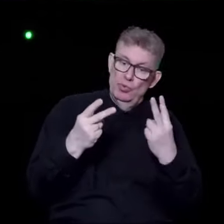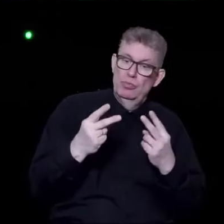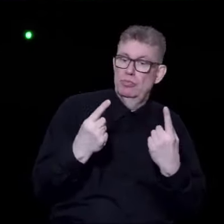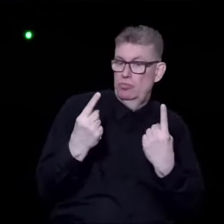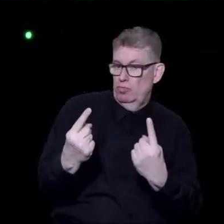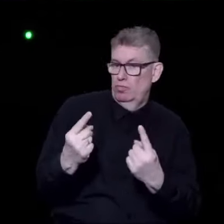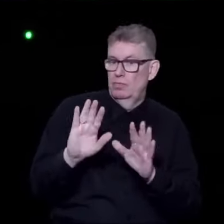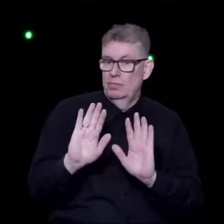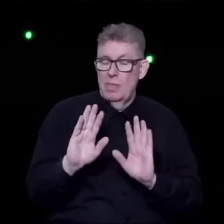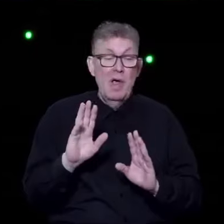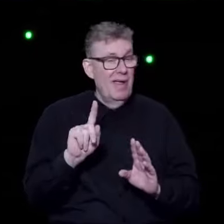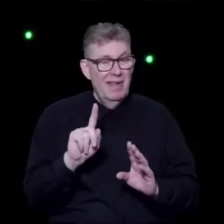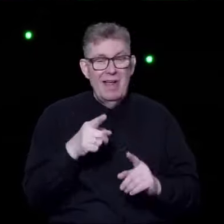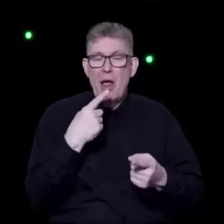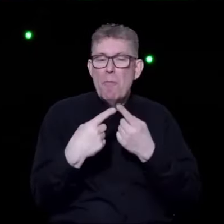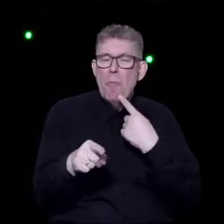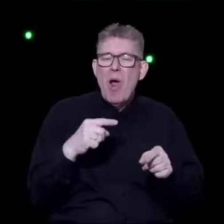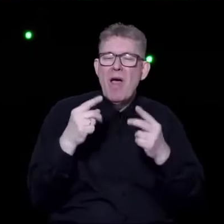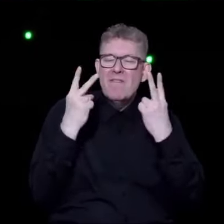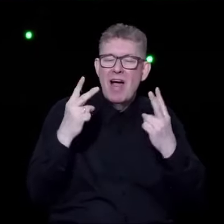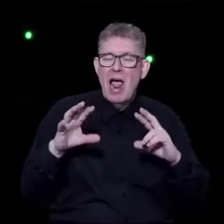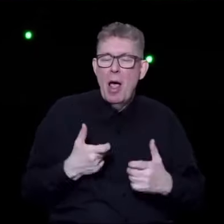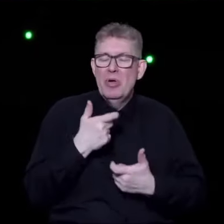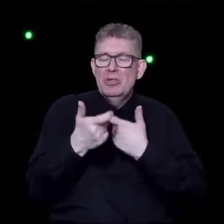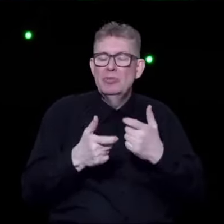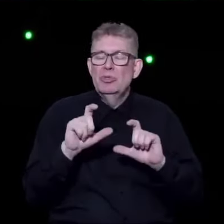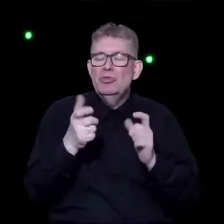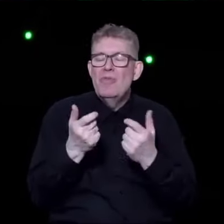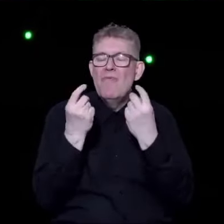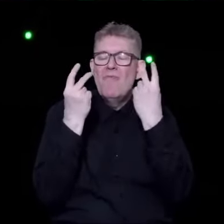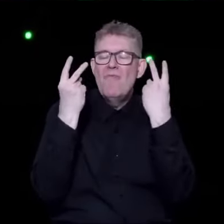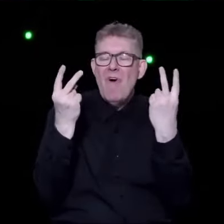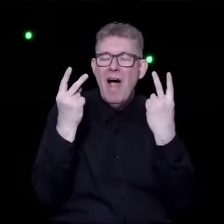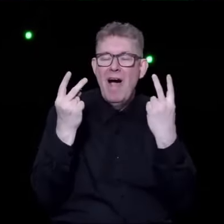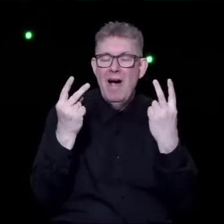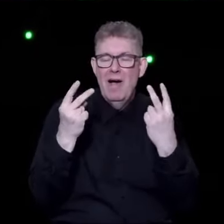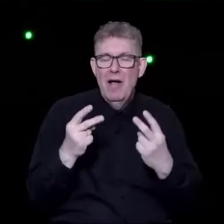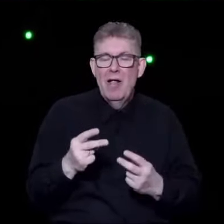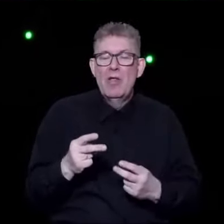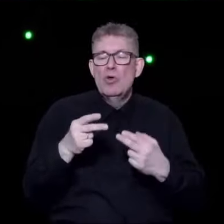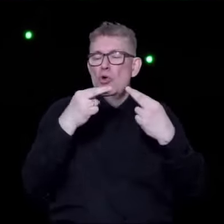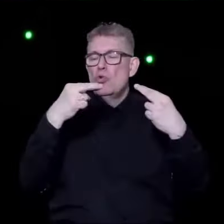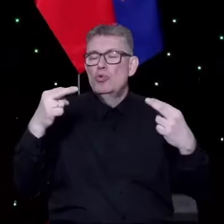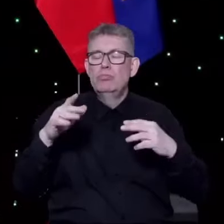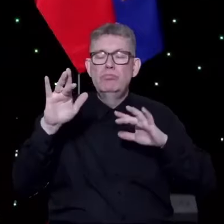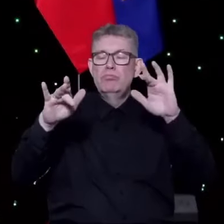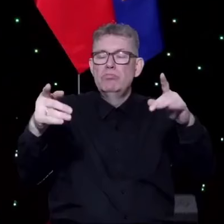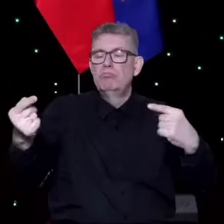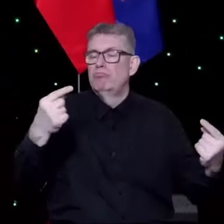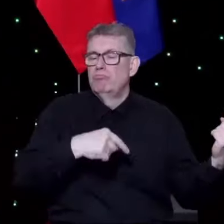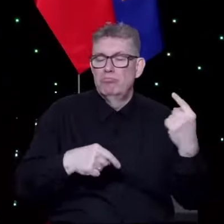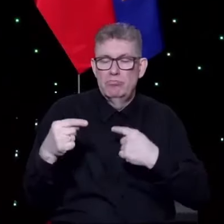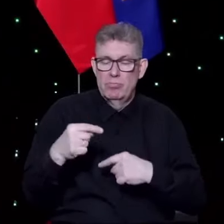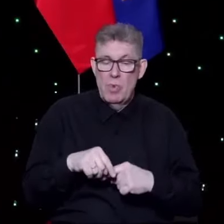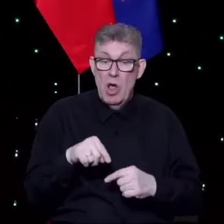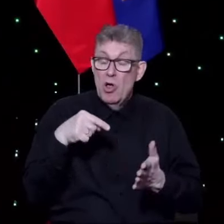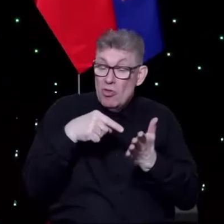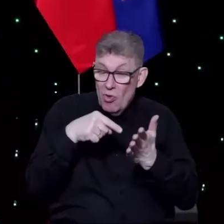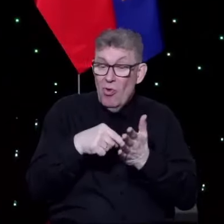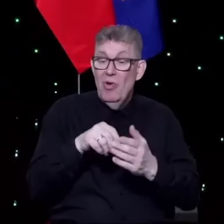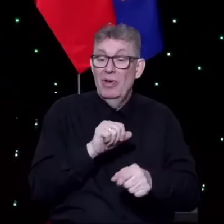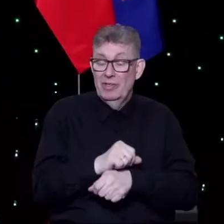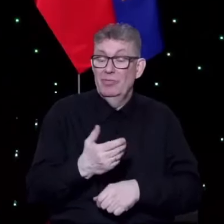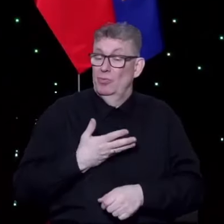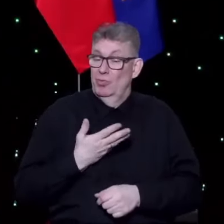W polityce chodzi o to, żeby razem zrobić coś ważnego, przychodząc z różnych stron. I o tym jest trzecia droga.